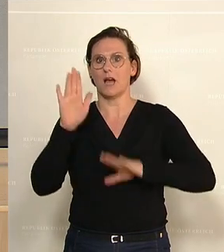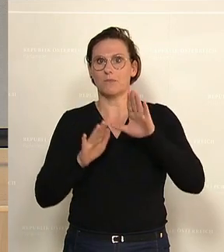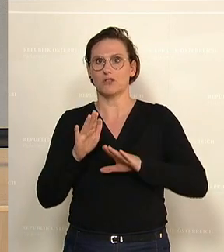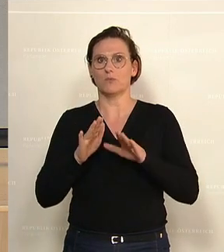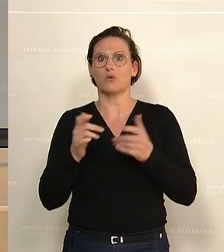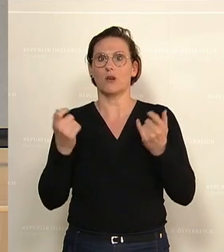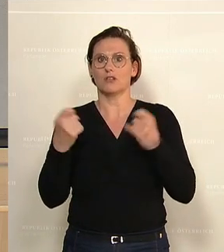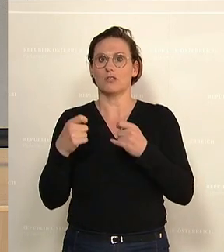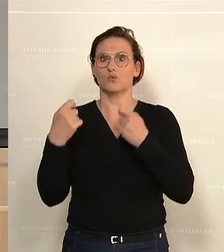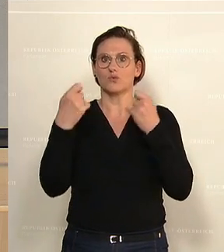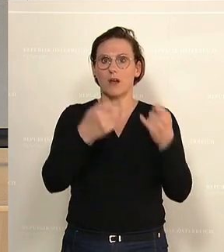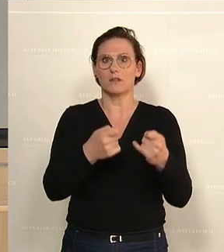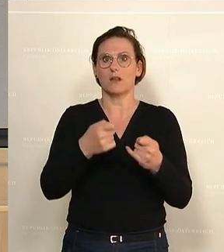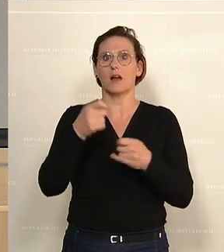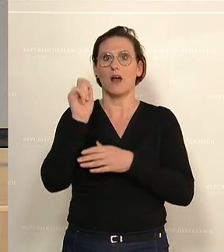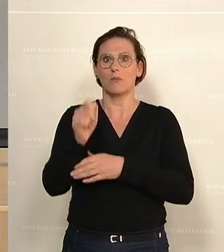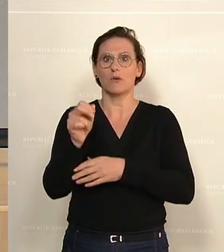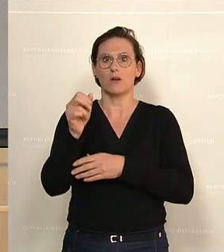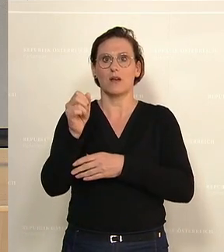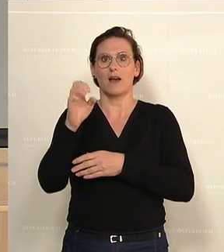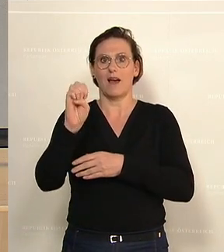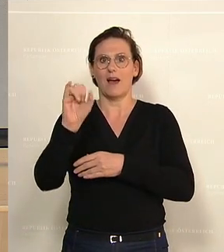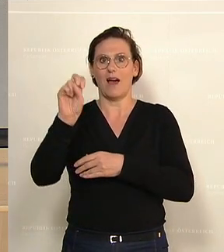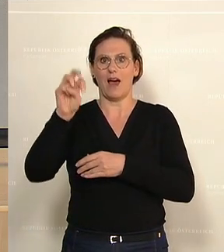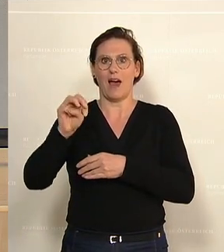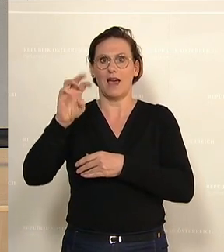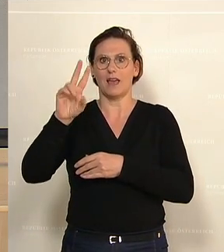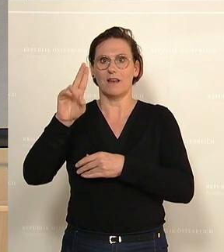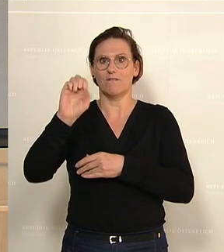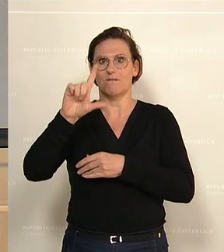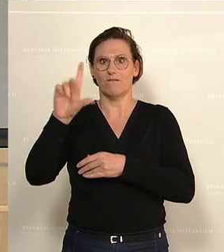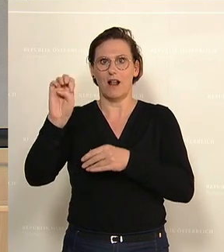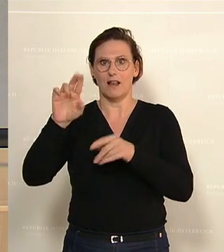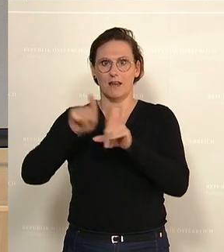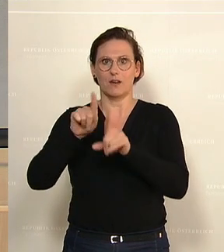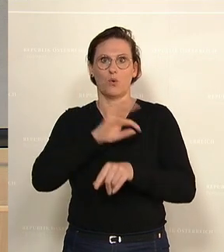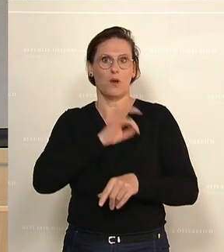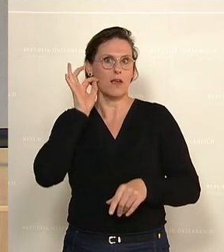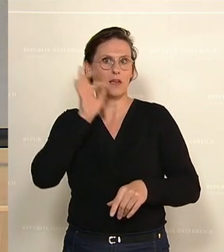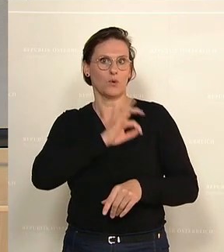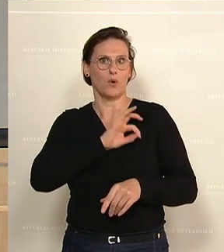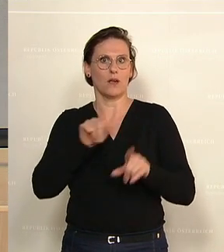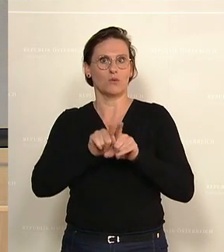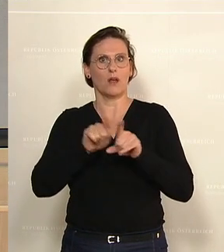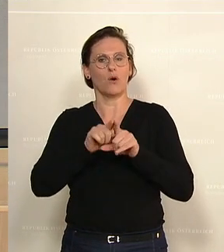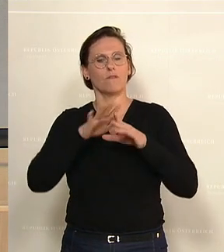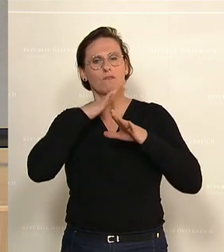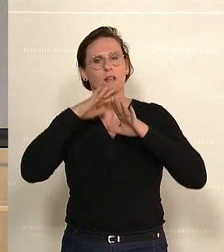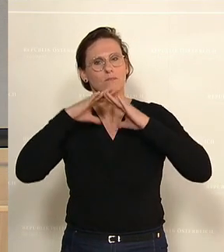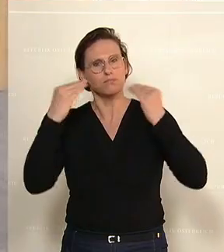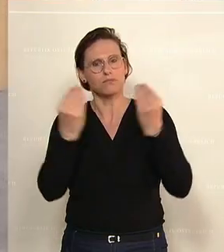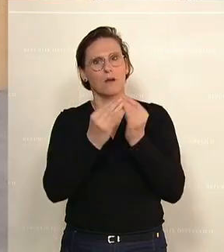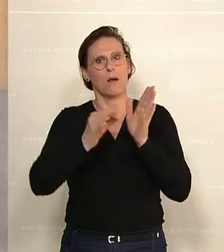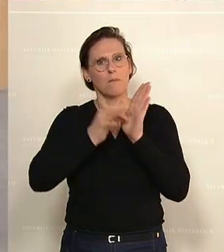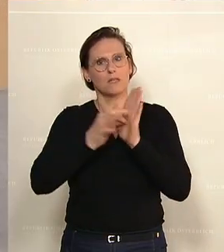Entschließungsantrag der Abgeordneten Reinhold Einwalner, Kolleginnen und Kollegen betreffend umfassende Maßnahmen gegen die